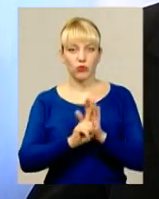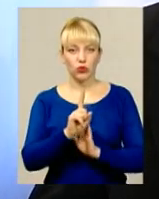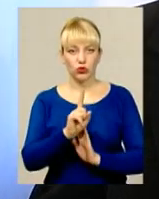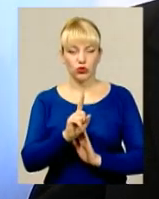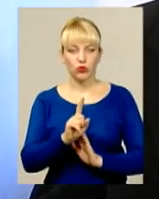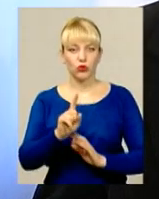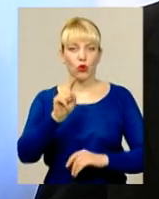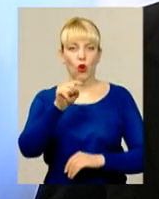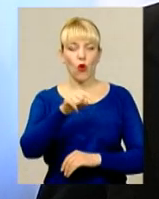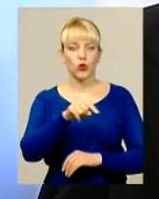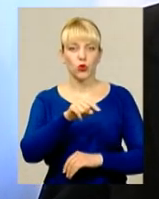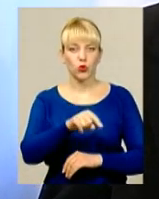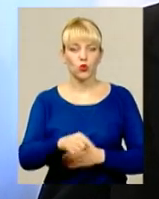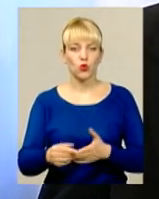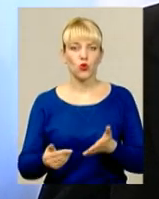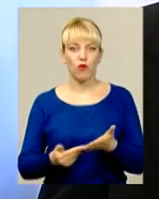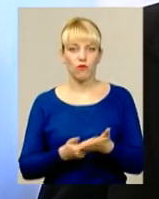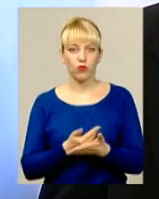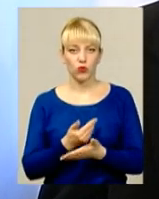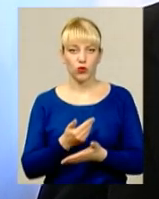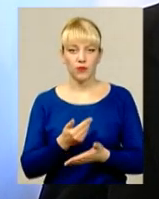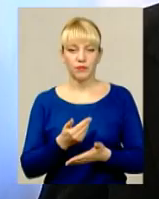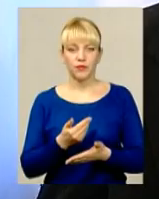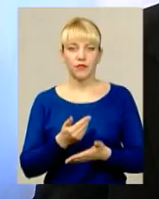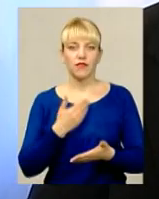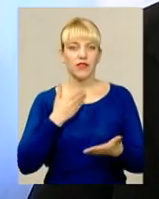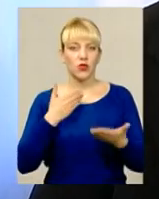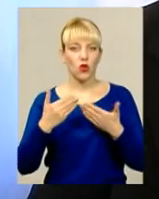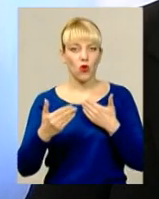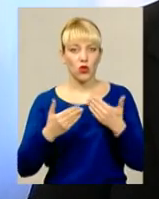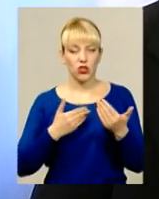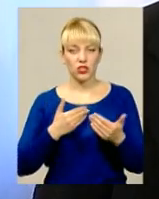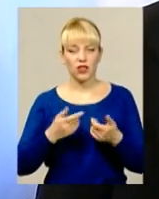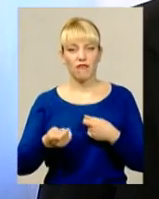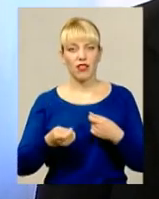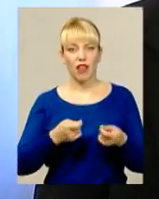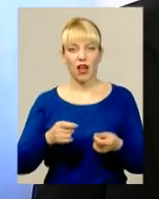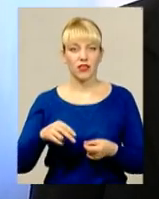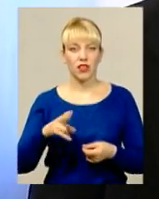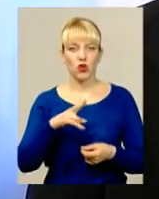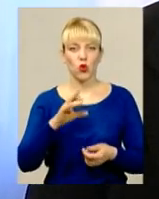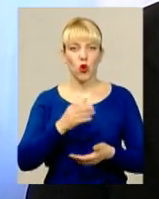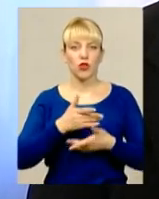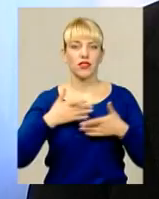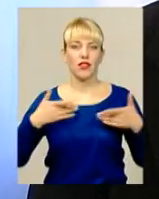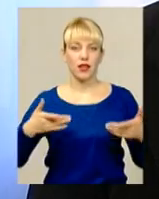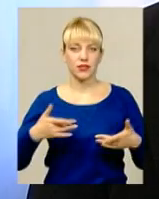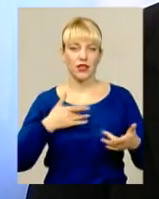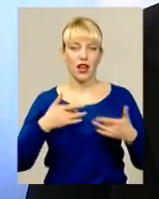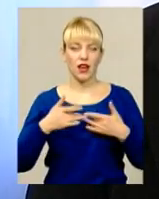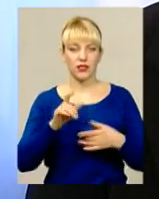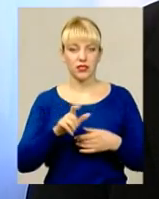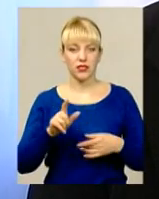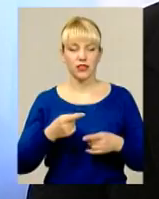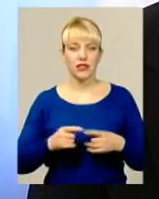нову грань відношення влади до нас, щоб стимул для